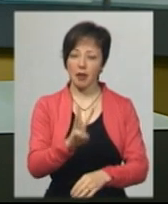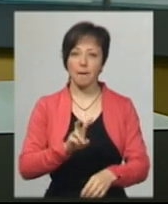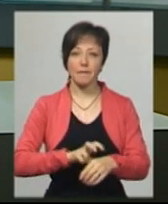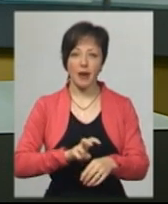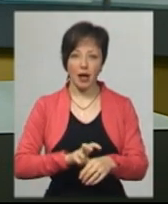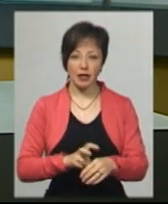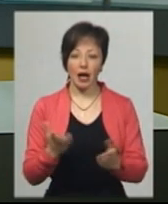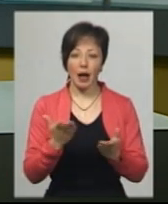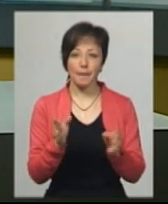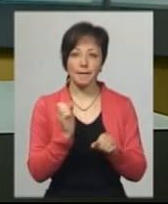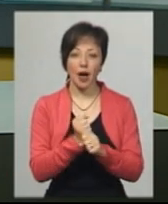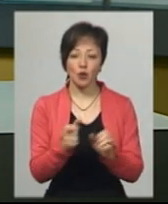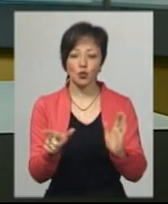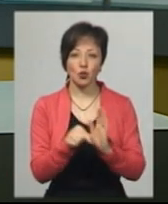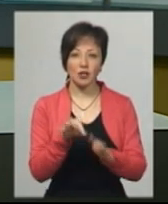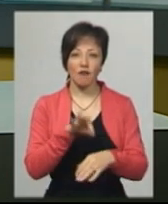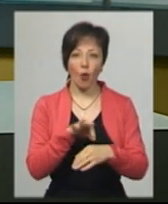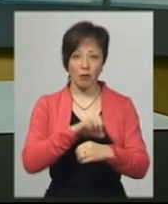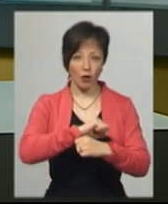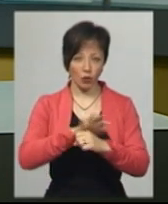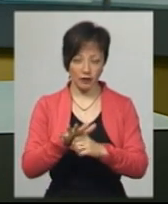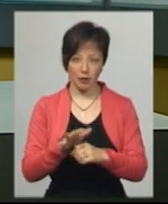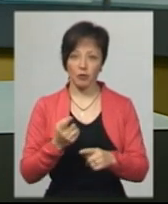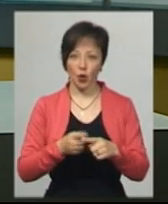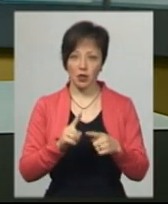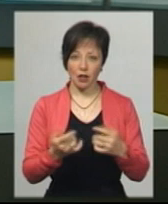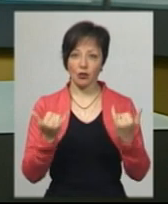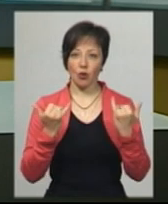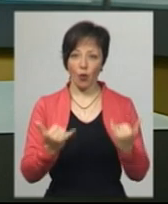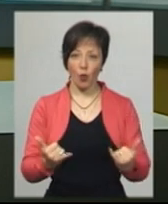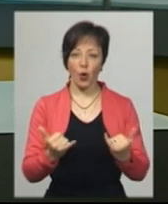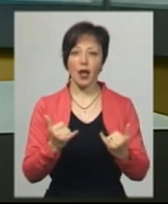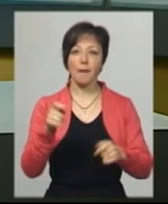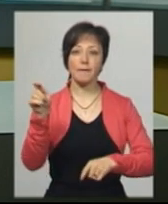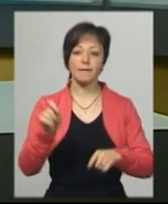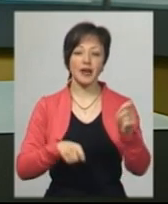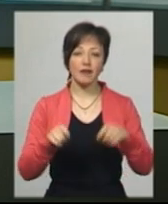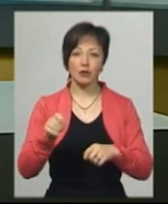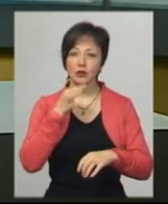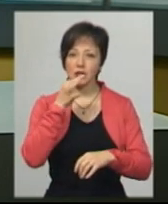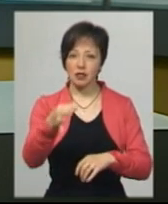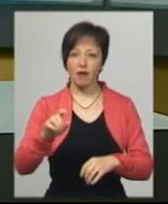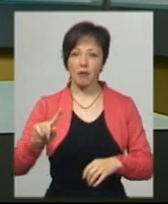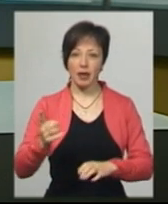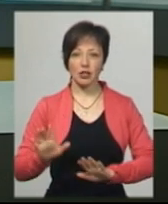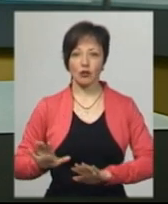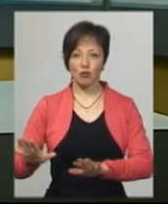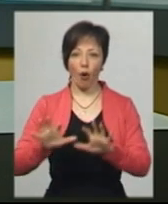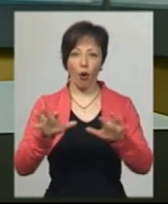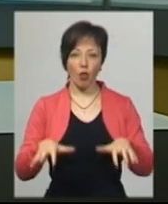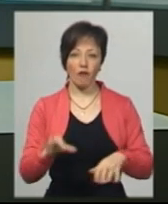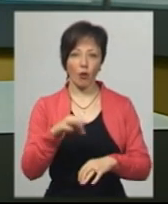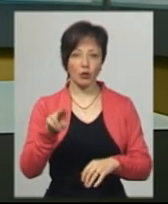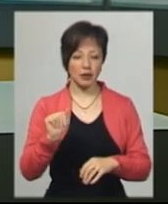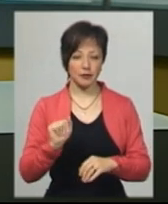залучені до роботи із хворими на COVID-19. Про це на сьогоднішньому брифінгу сказав перший заступник голови Хмельницької ОДА